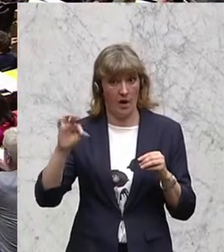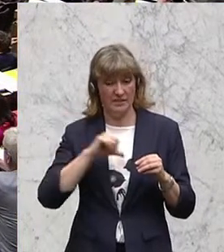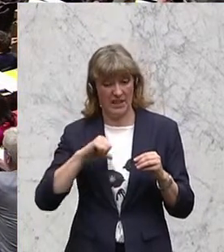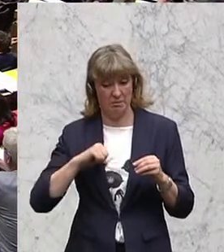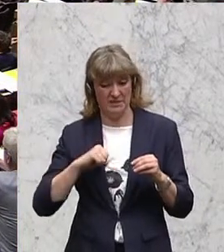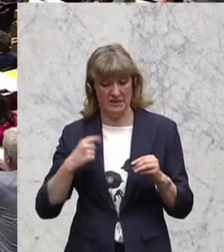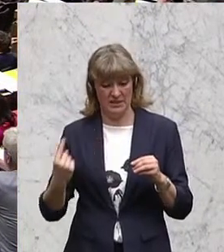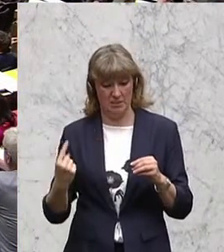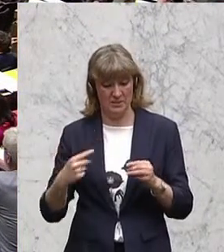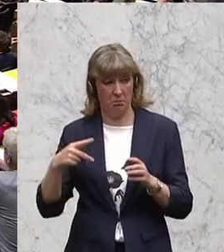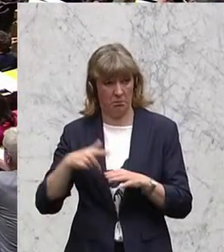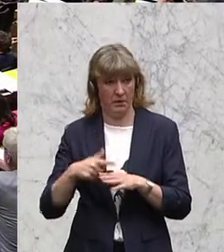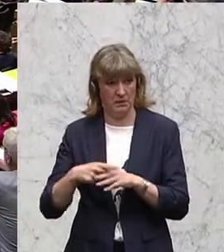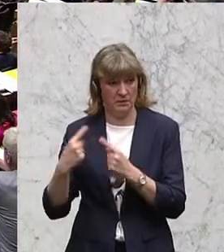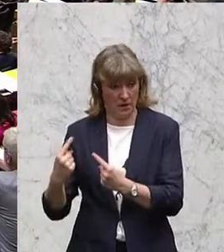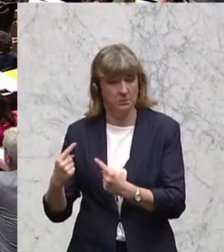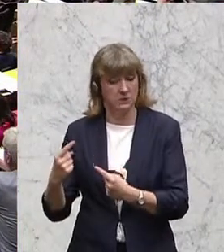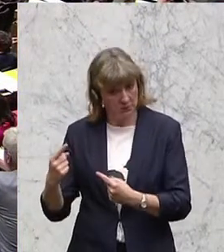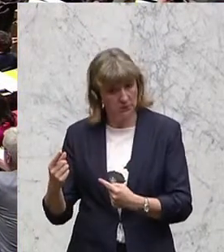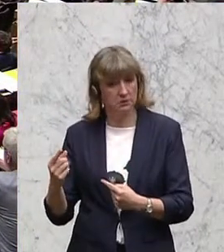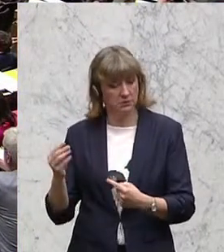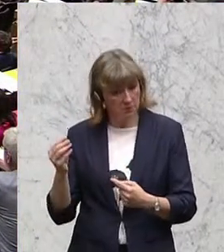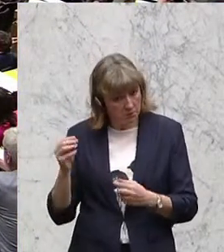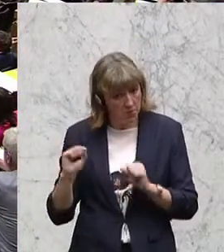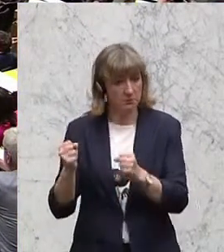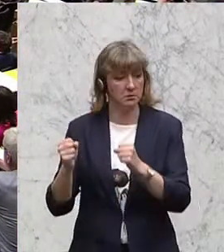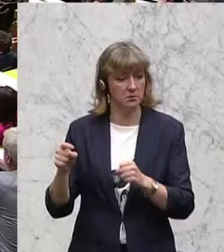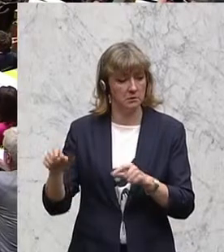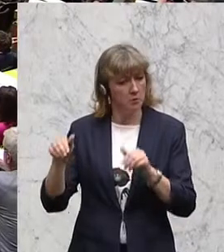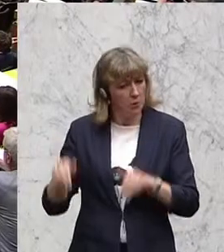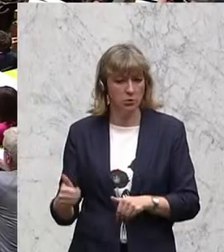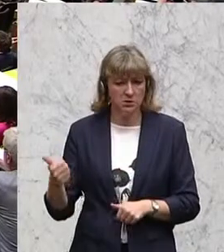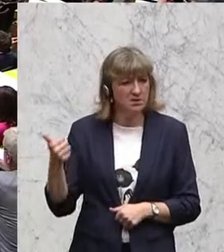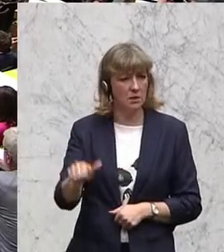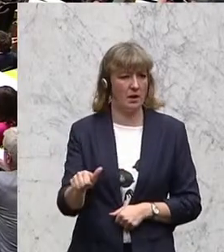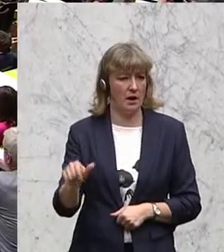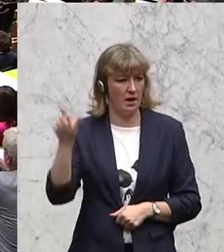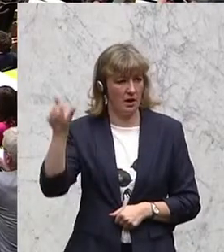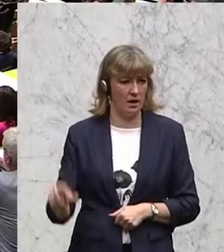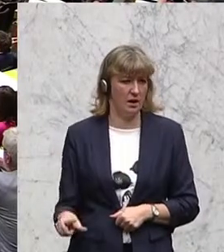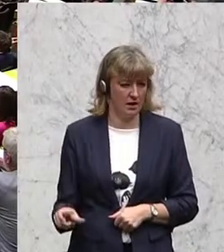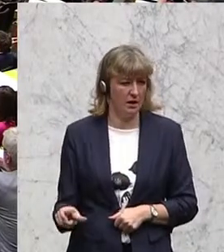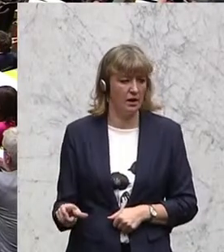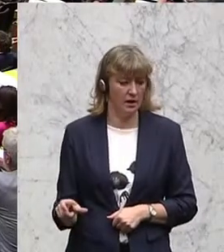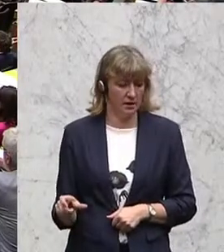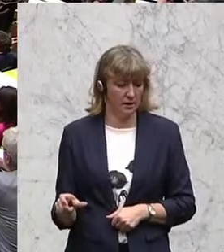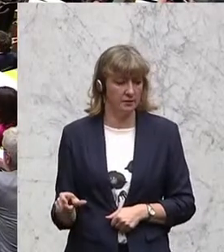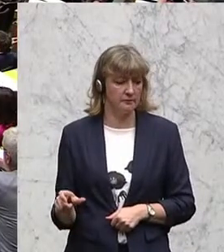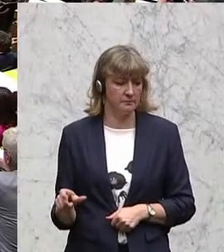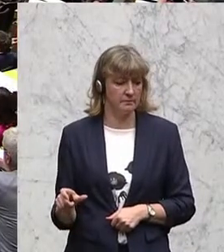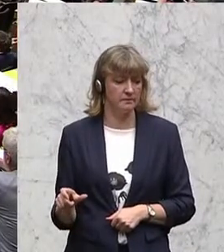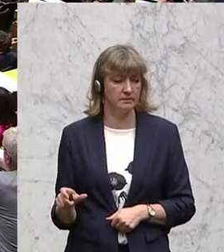wirklich selbstbehindert sein muss. Das also der derzeitige